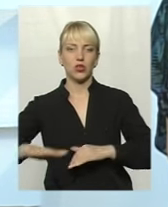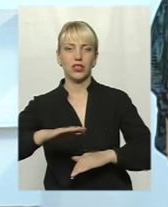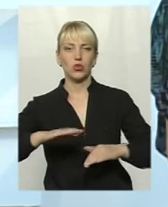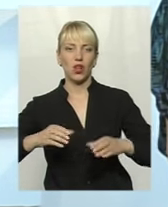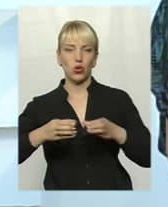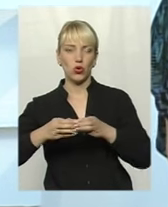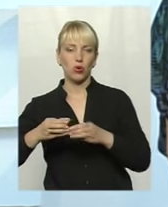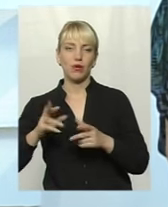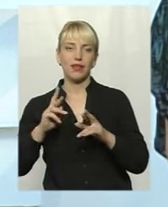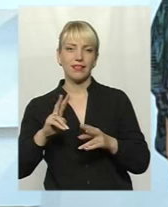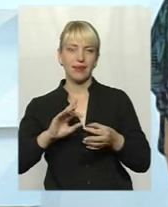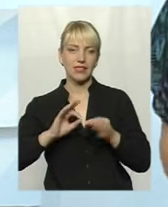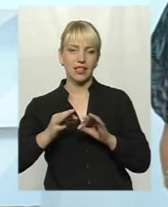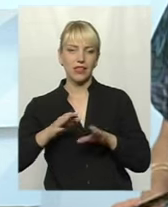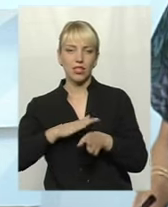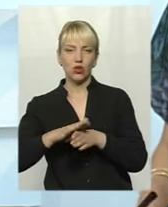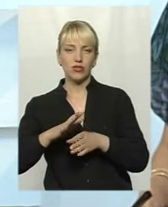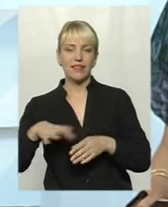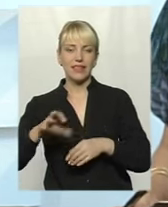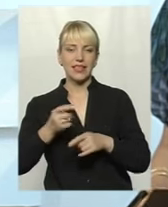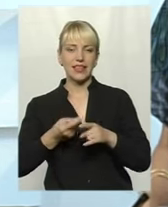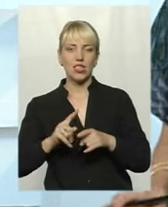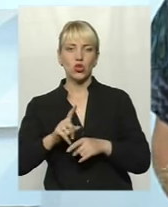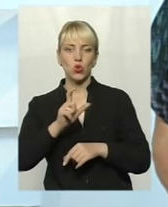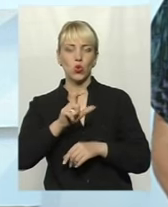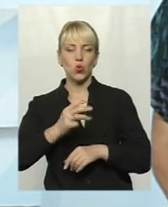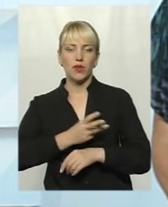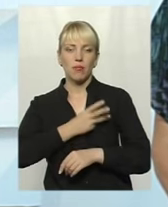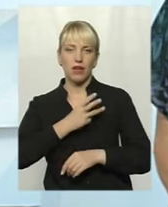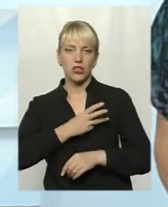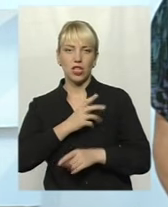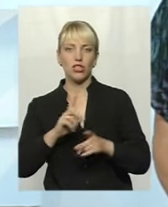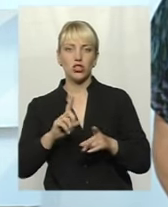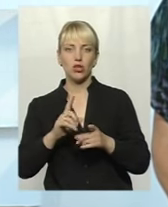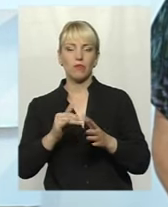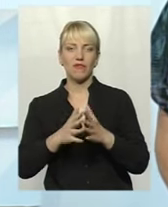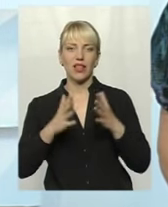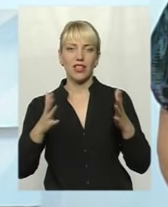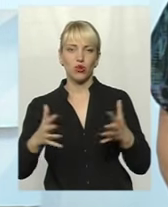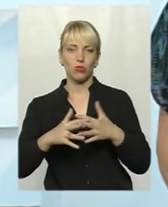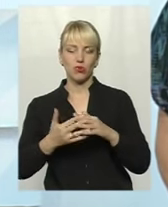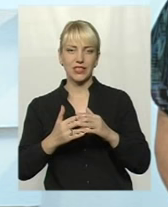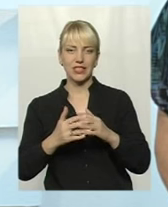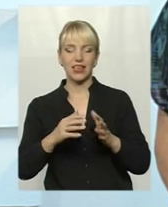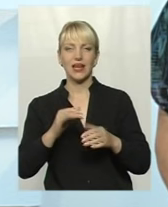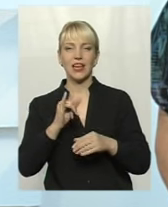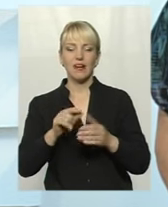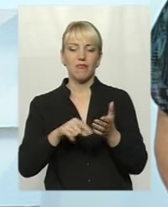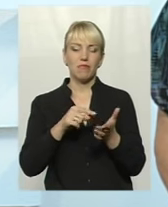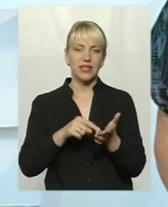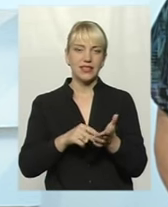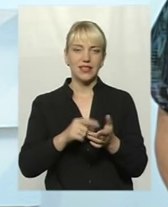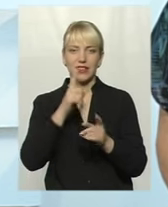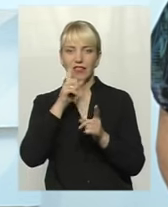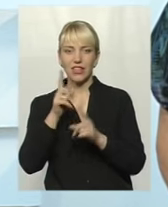реалізувати те все, що бажають люди, аби і в великому селі, і в селищі, в місті, і в невеличкому